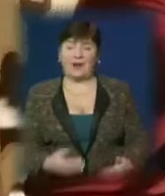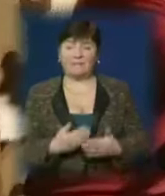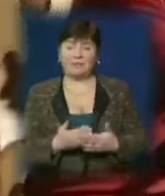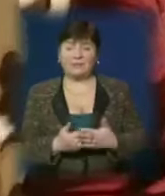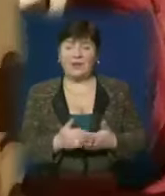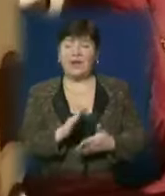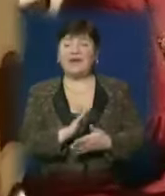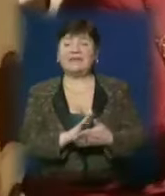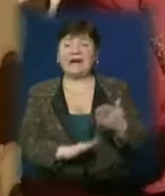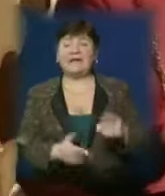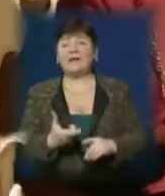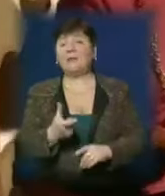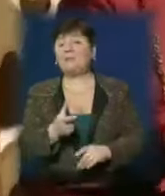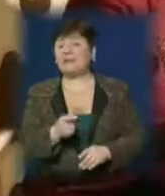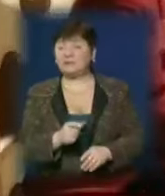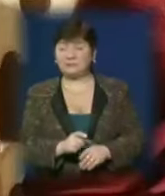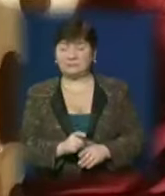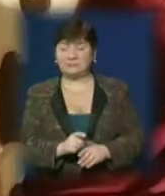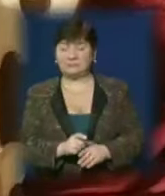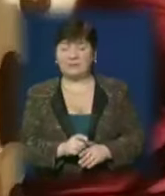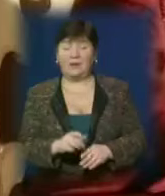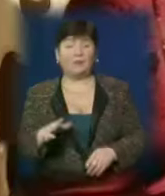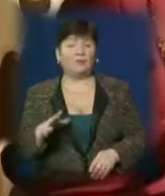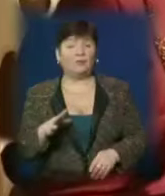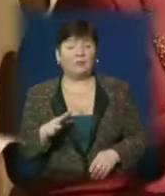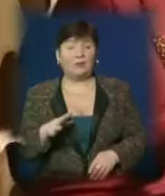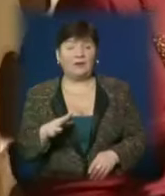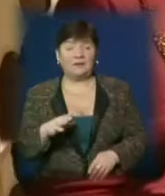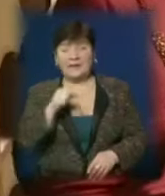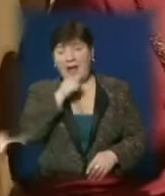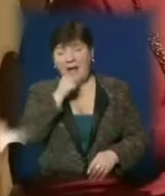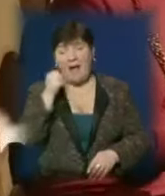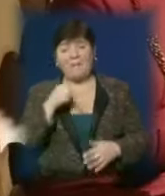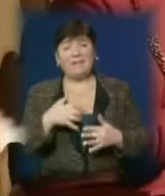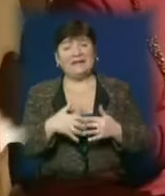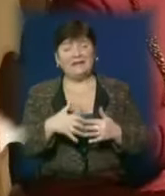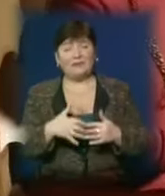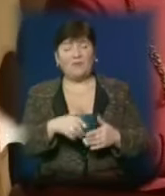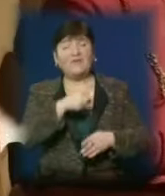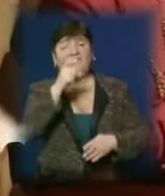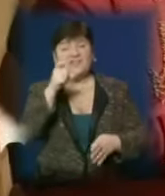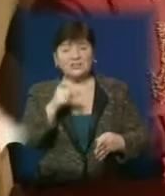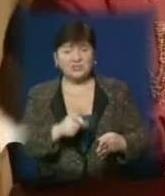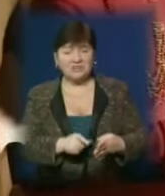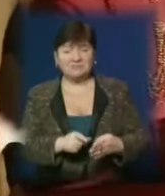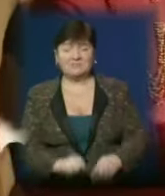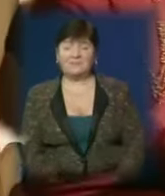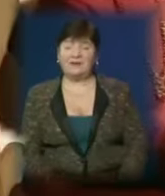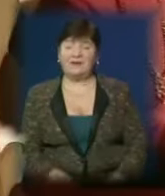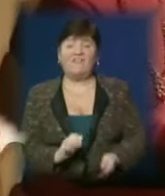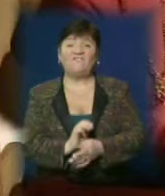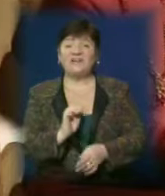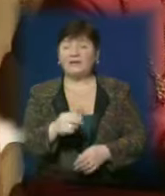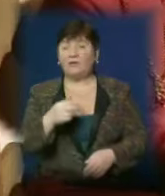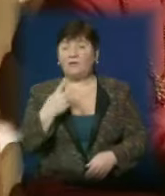Далі вже більш підліткова збірка віршів «Просторовірші», видана у